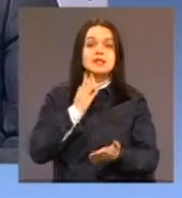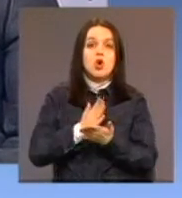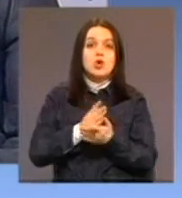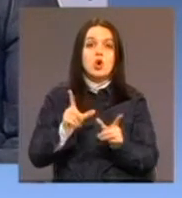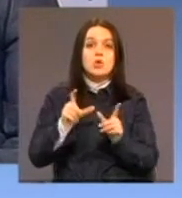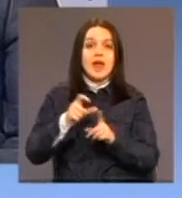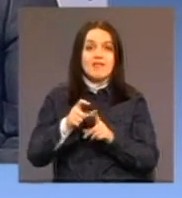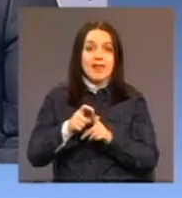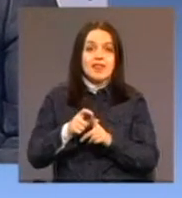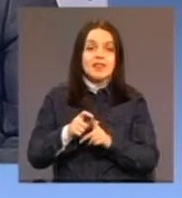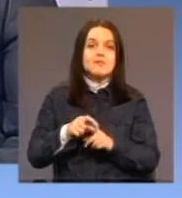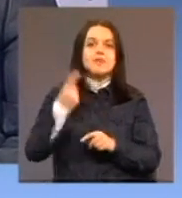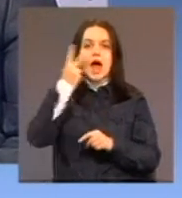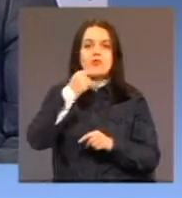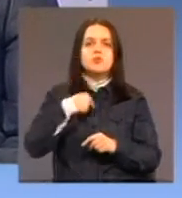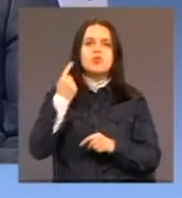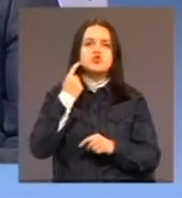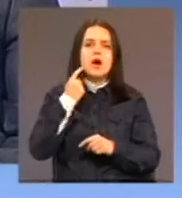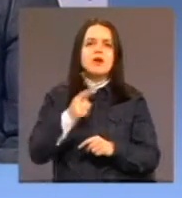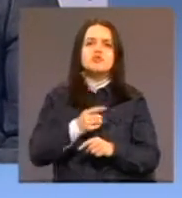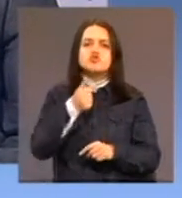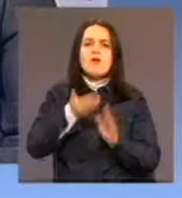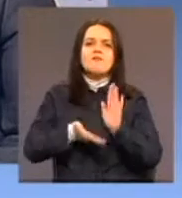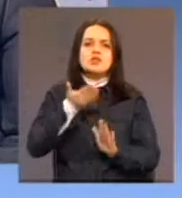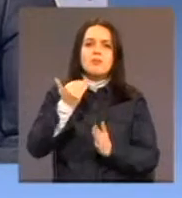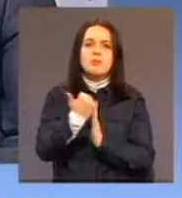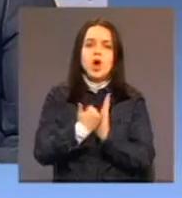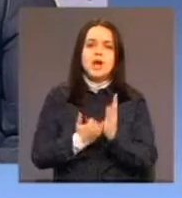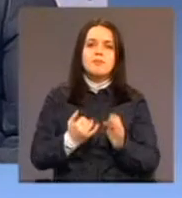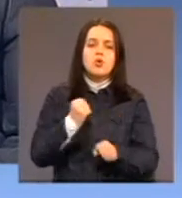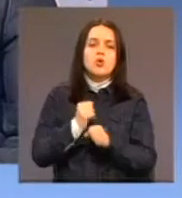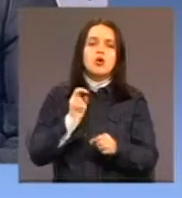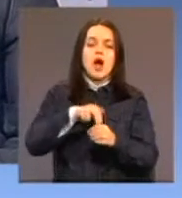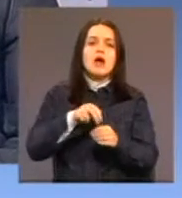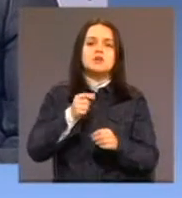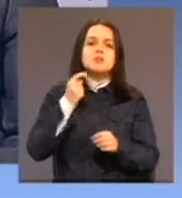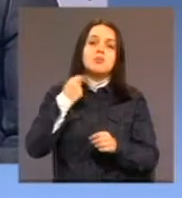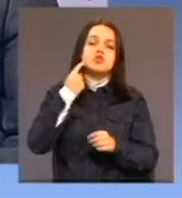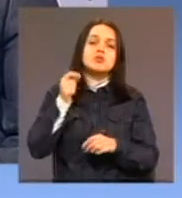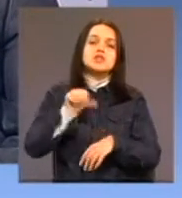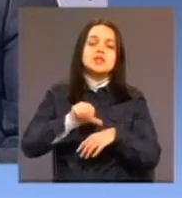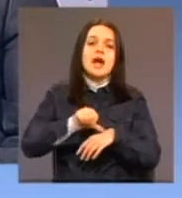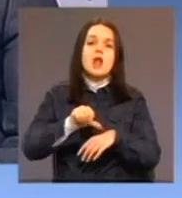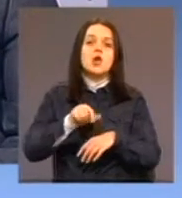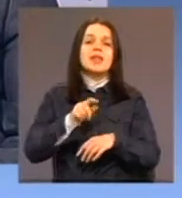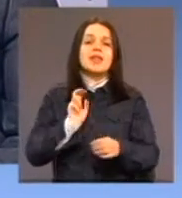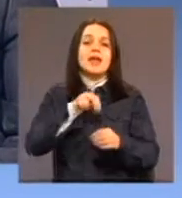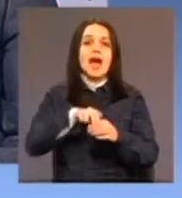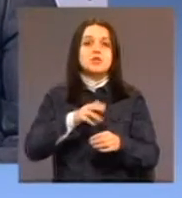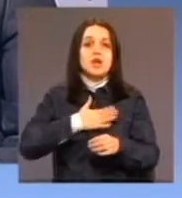izvršiti što više programa koji podrazumijevaju socijalnu integraciju naših korisnika. Mi imamo